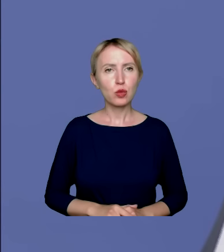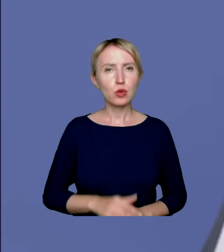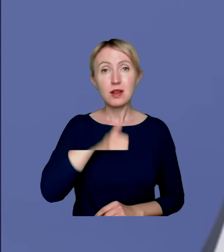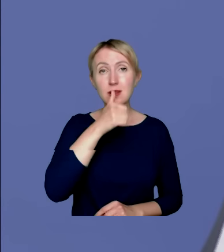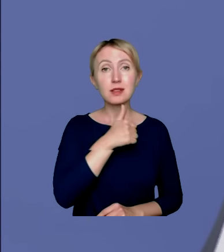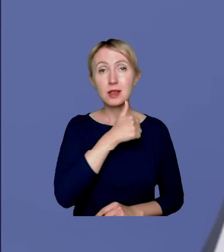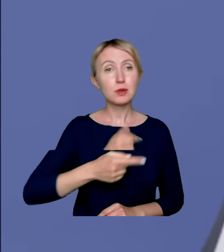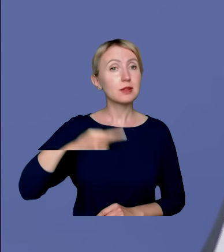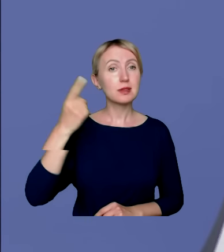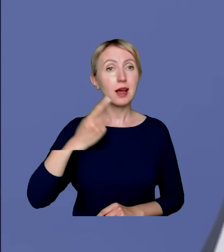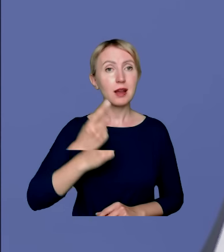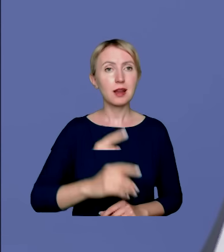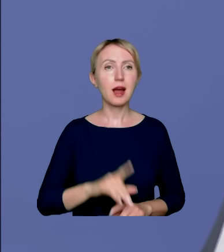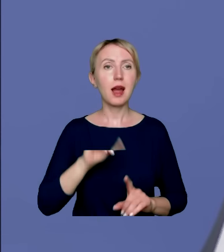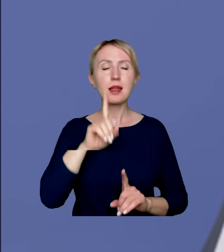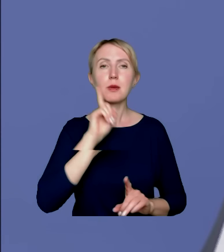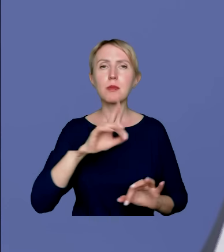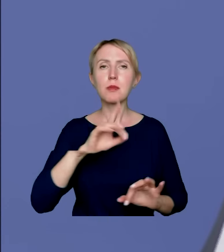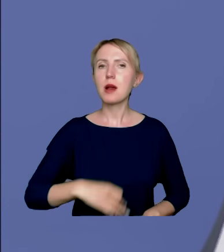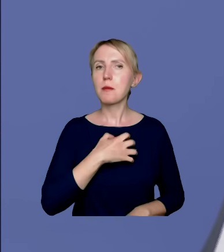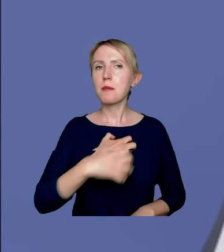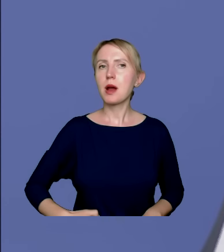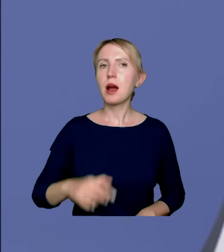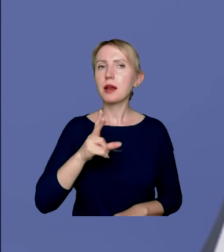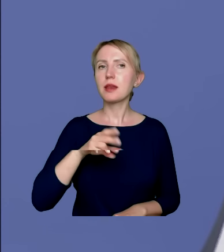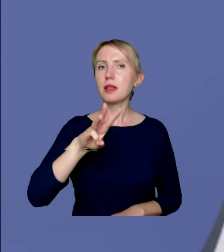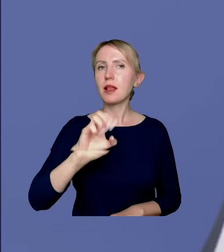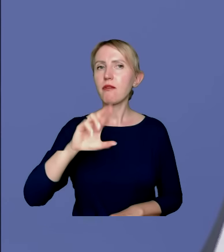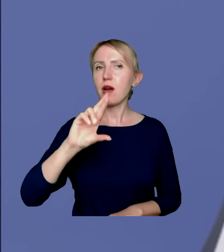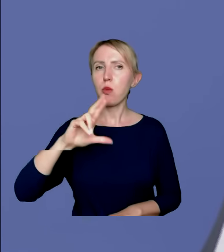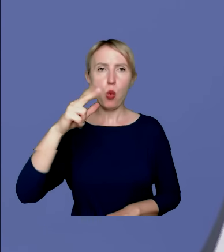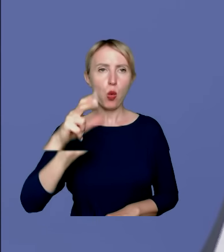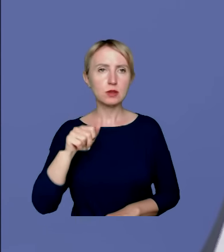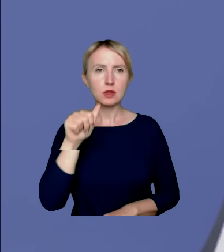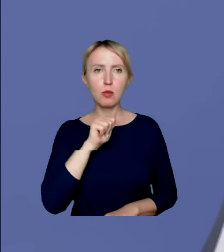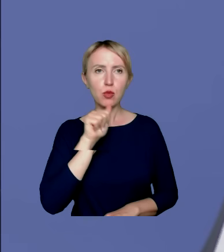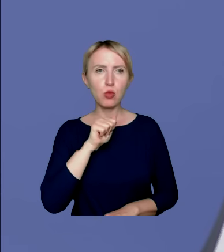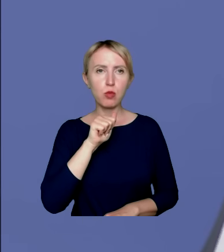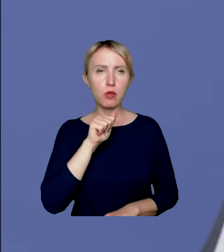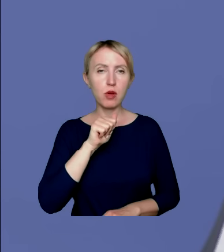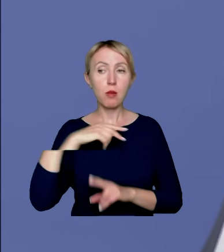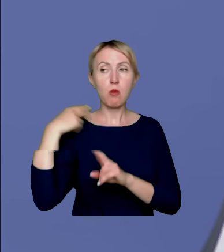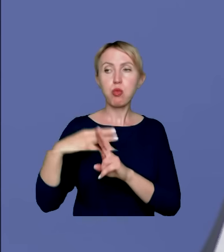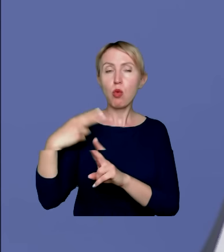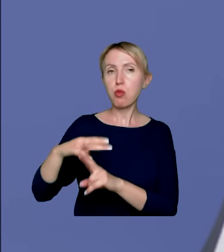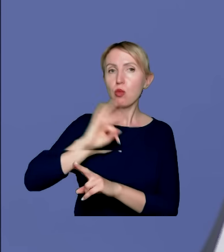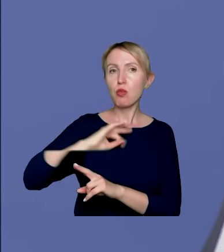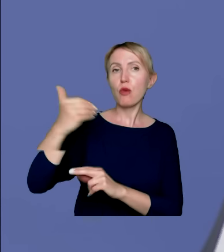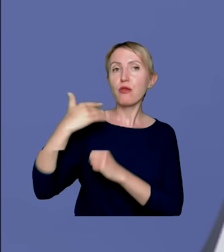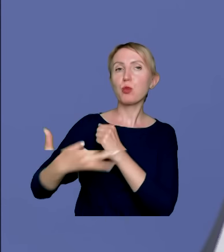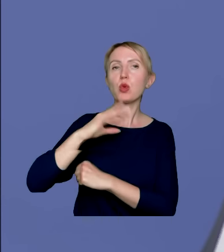A to nas rzeczywiście pani marszałek Kidawa-Błońska usiłowała, przerywając mi, wpłynąć na treść mojej wypowiedzi.